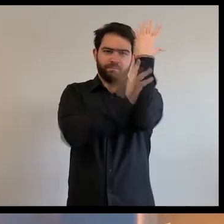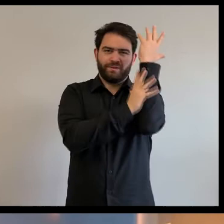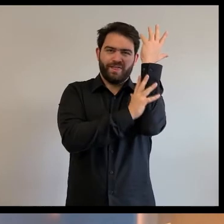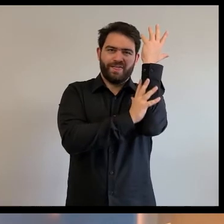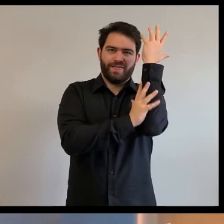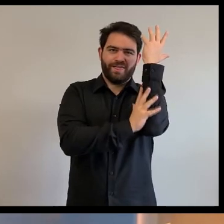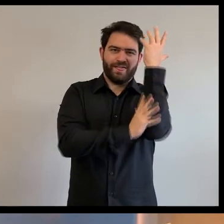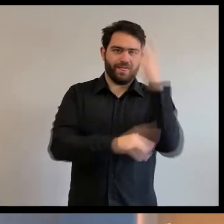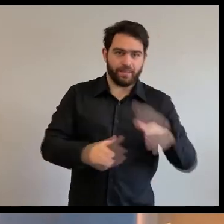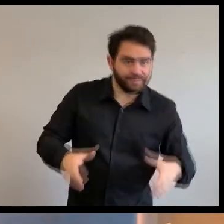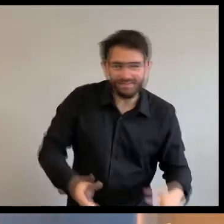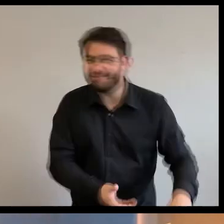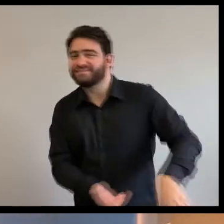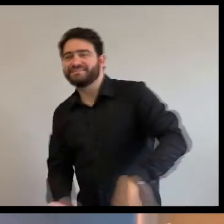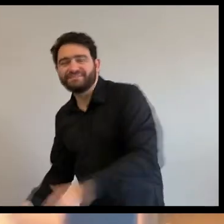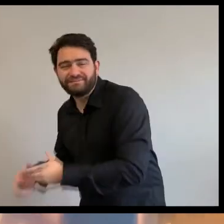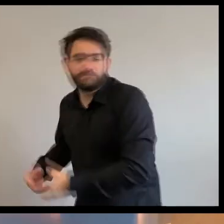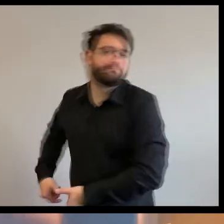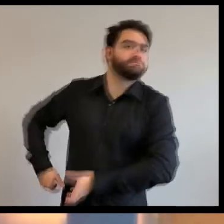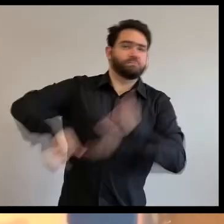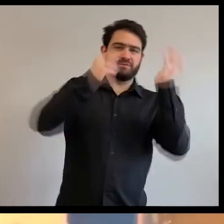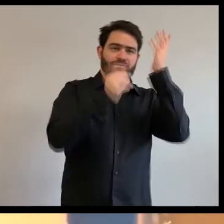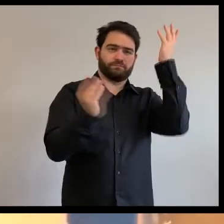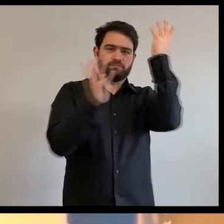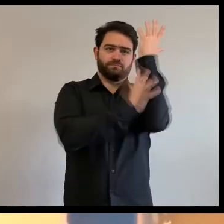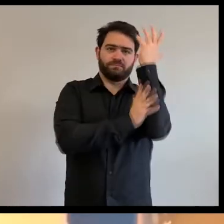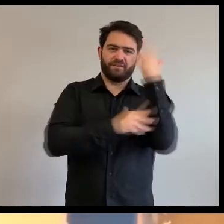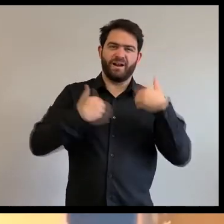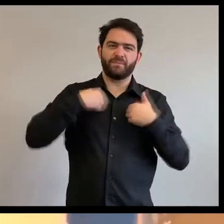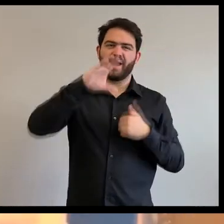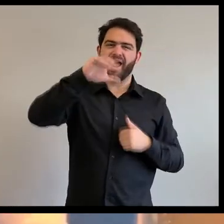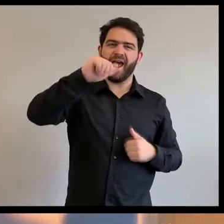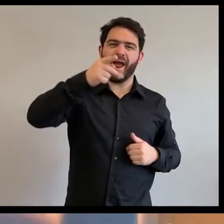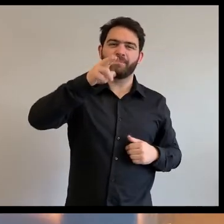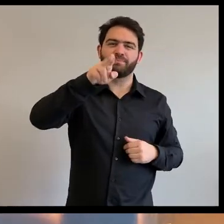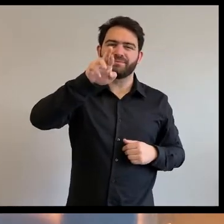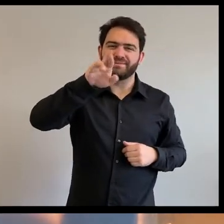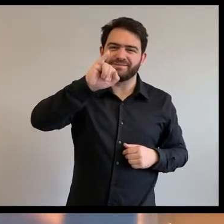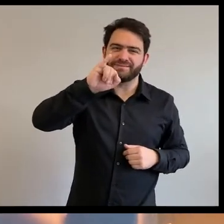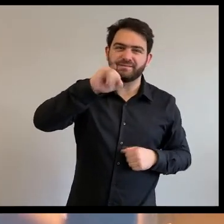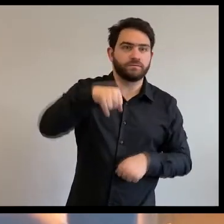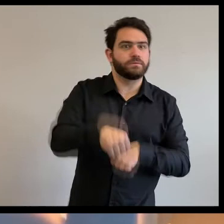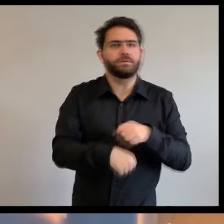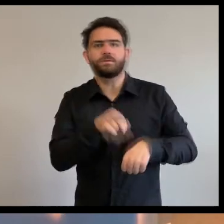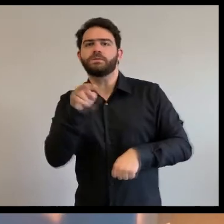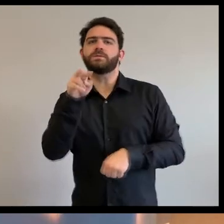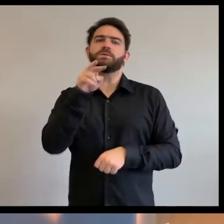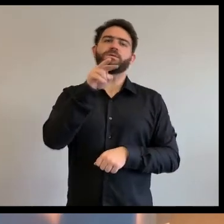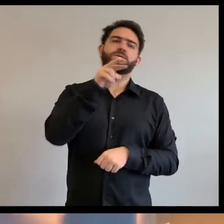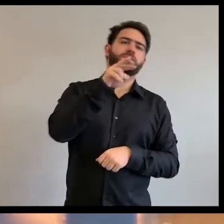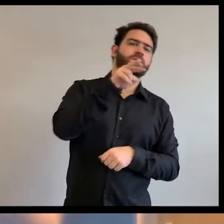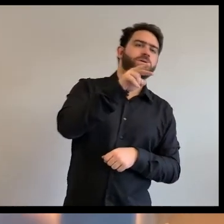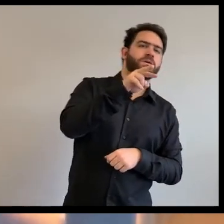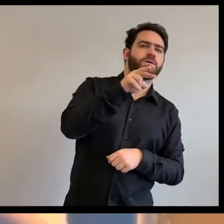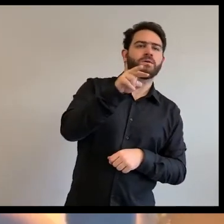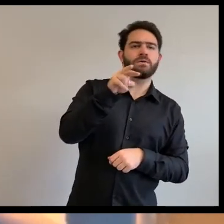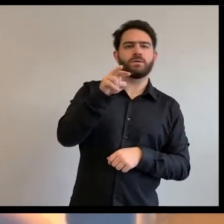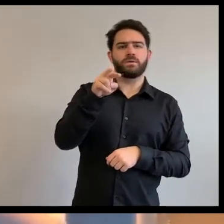il a pris la moitié, et il est allé vers la rivière, il a pris un peu d'eau, et il est allé la lancer sur le feu,